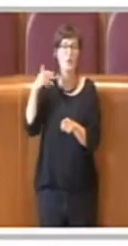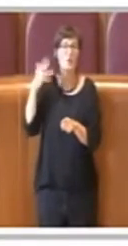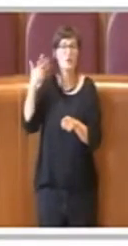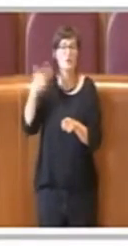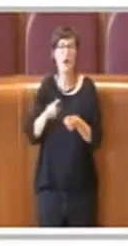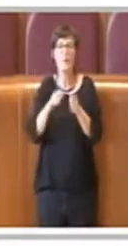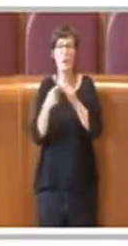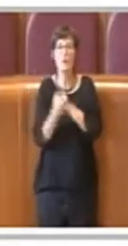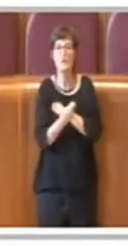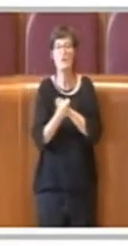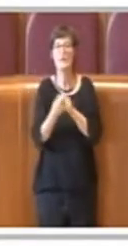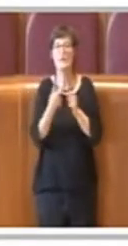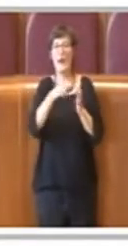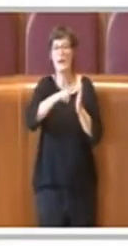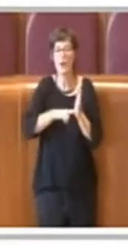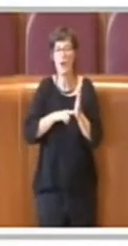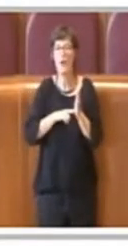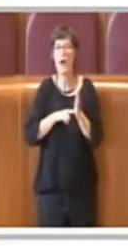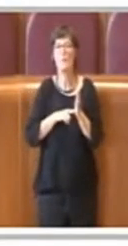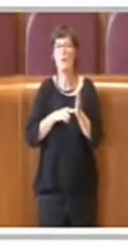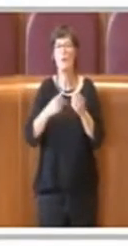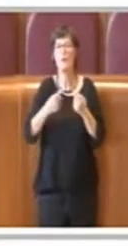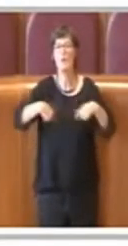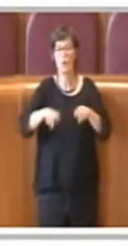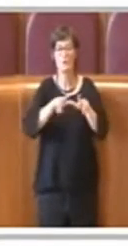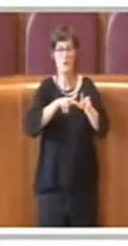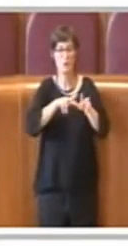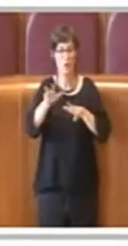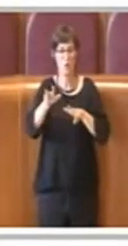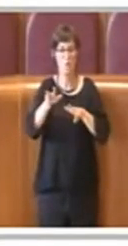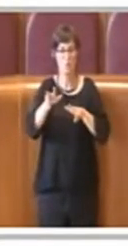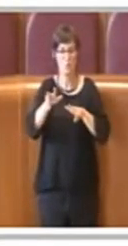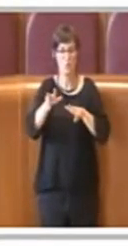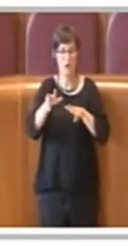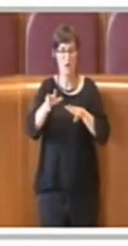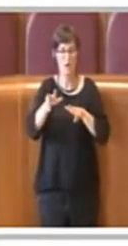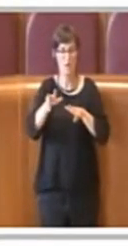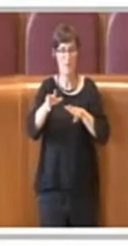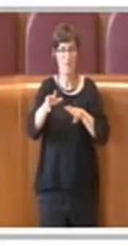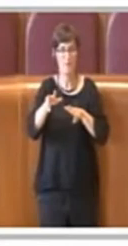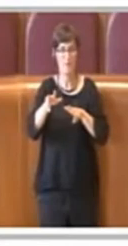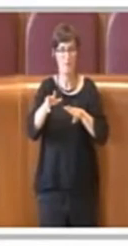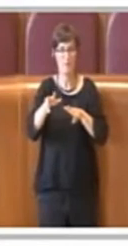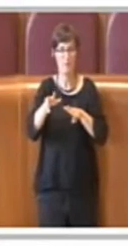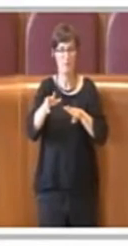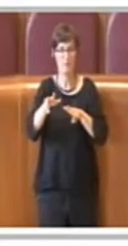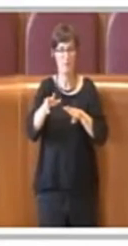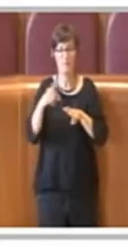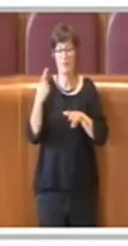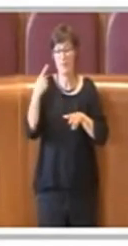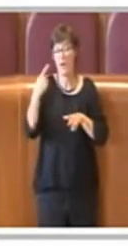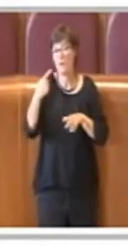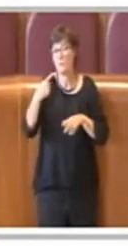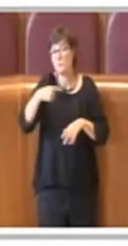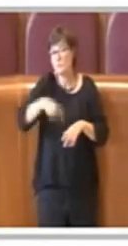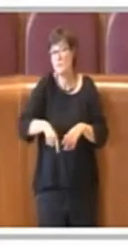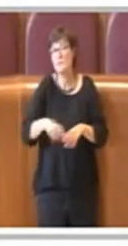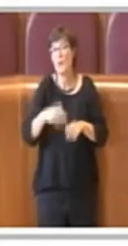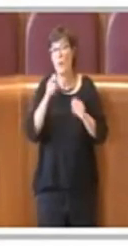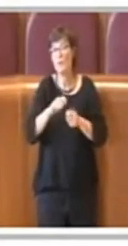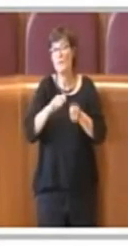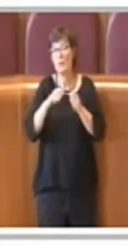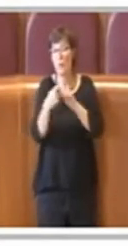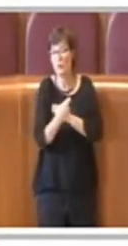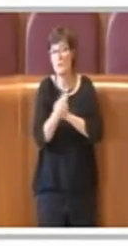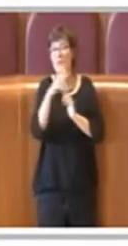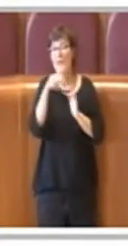dove noi andiamo proprio a fare quello che qui si chiede di inserire in maniera sicuramente più blanda, cioè noi andiamo a